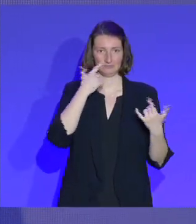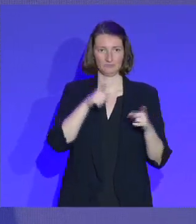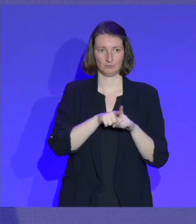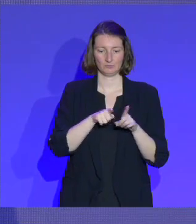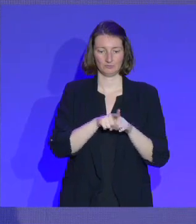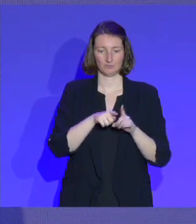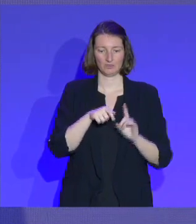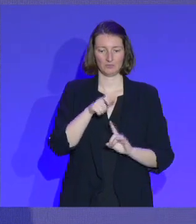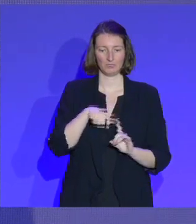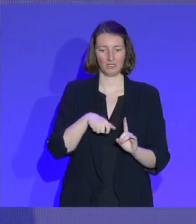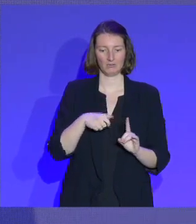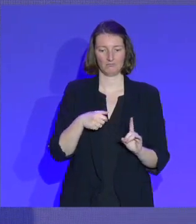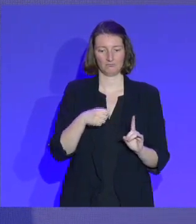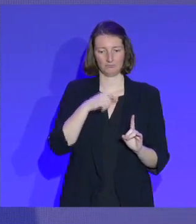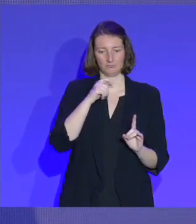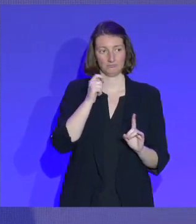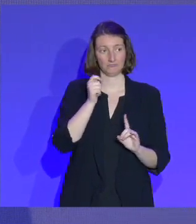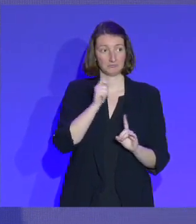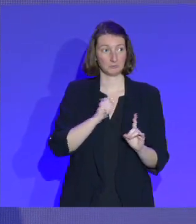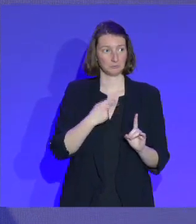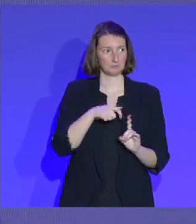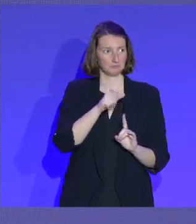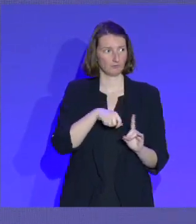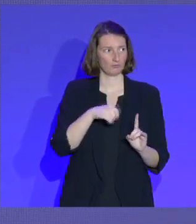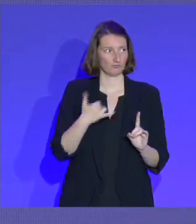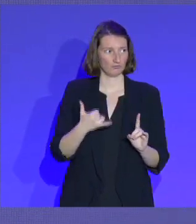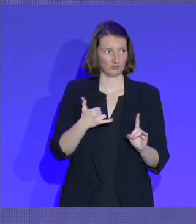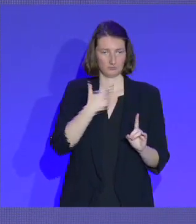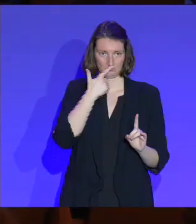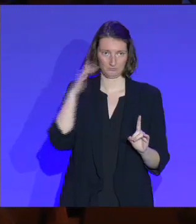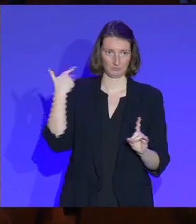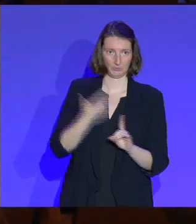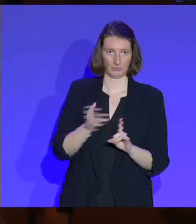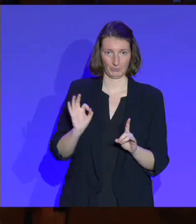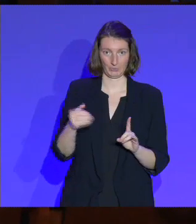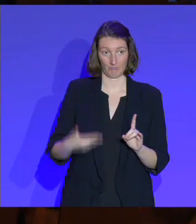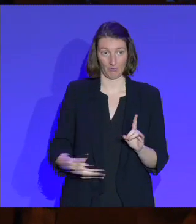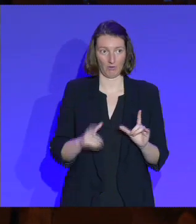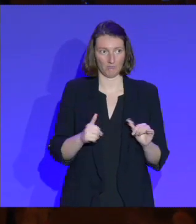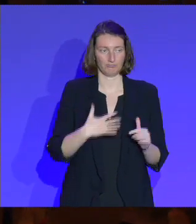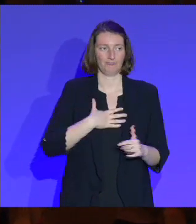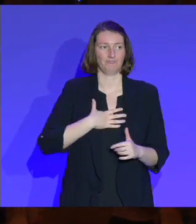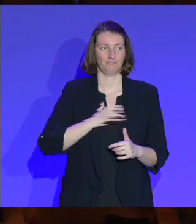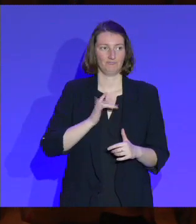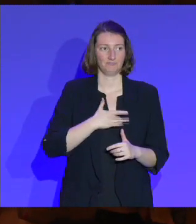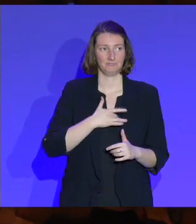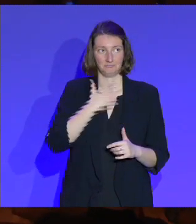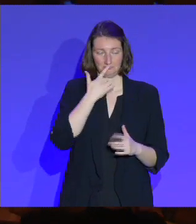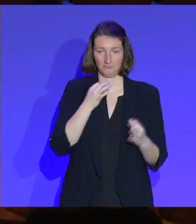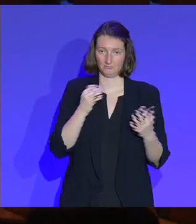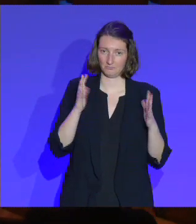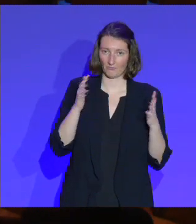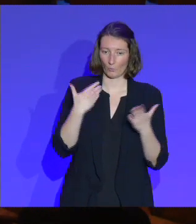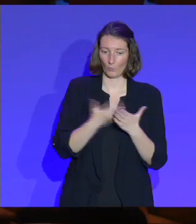la salle, ça m'a fait chaud au cœur. La dernière fois que j'étais venu, il n'y avait pas cette statue. Bravo pour cette initiative